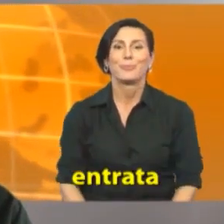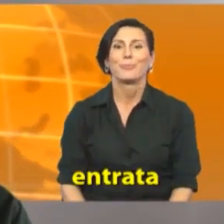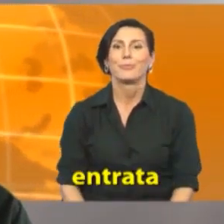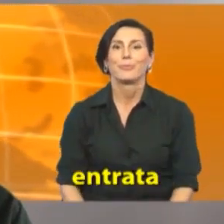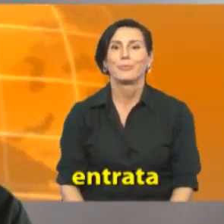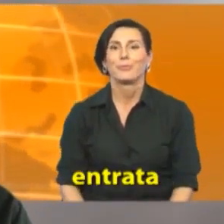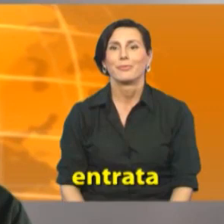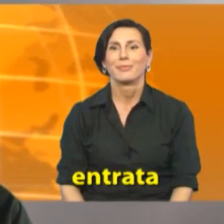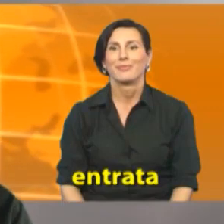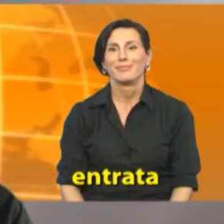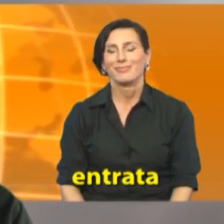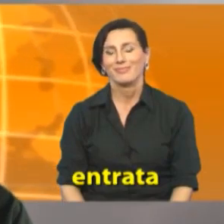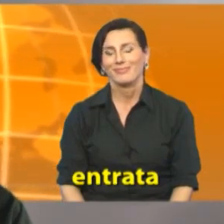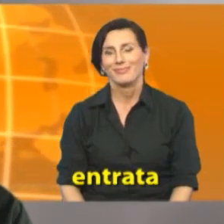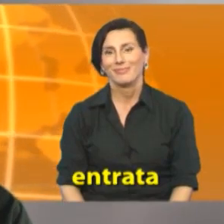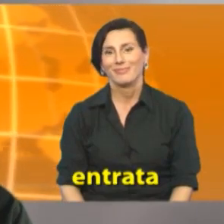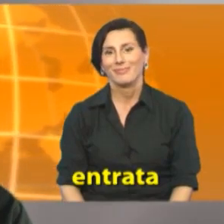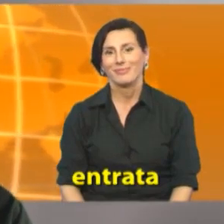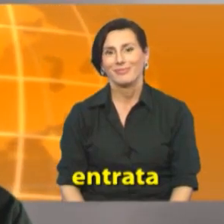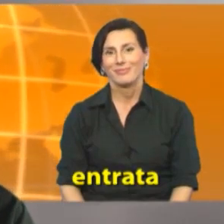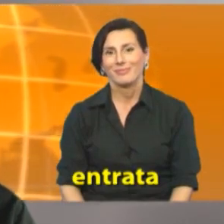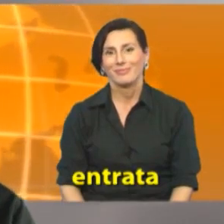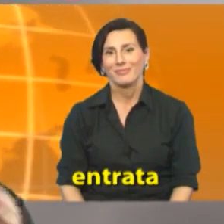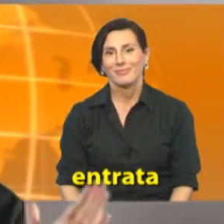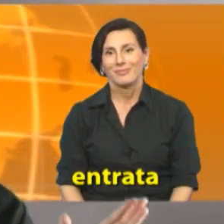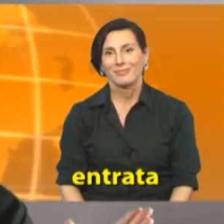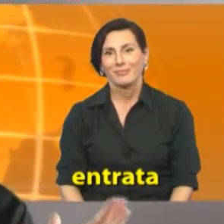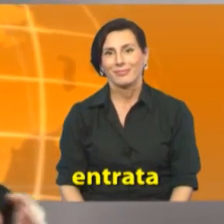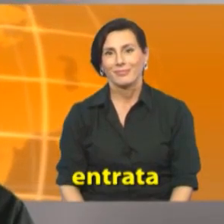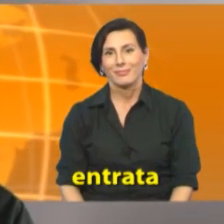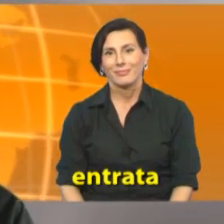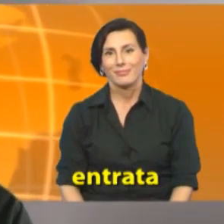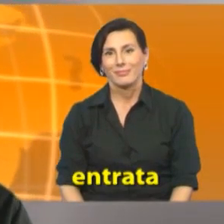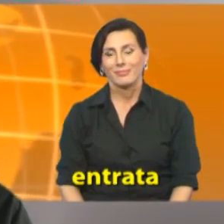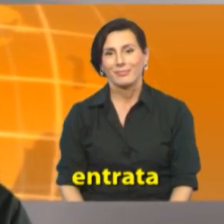entrance entrance